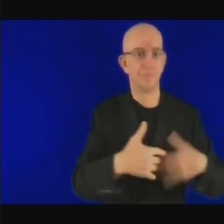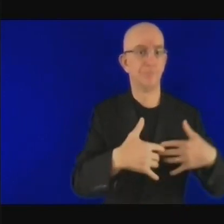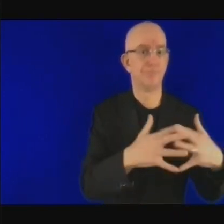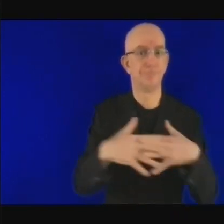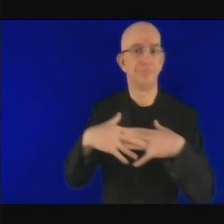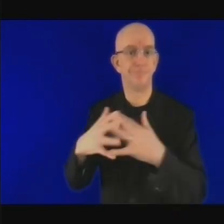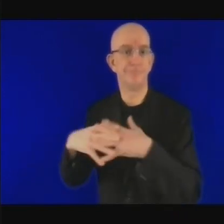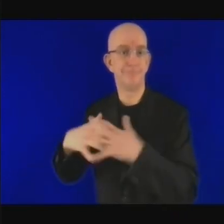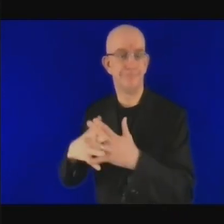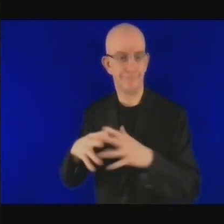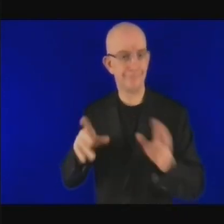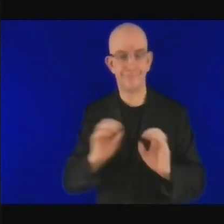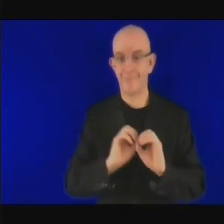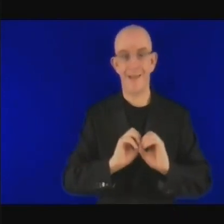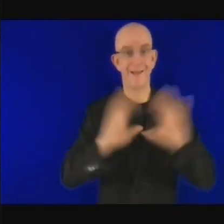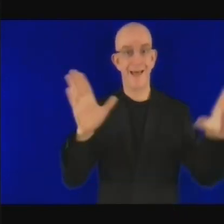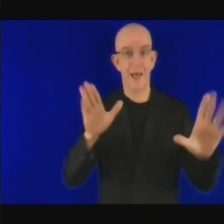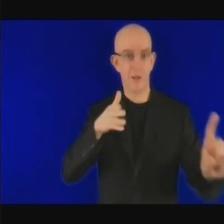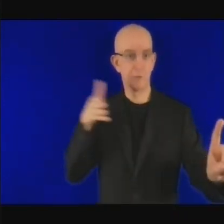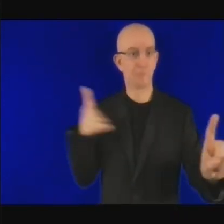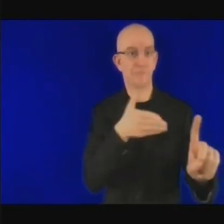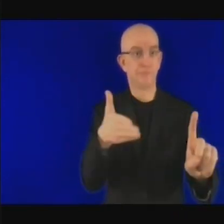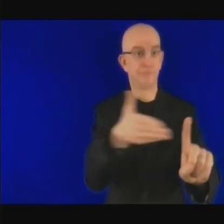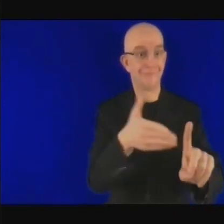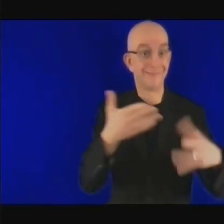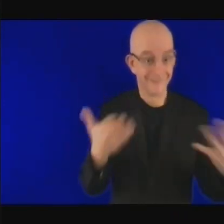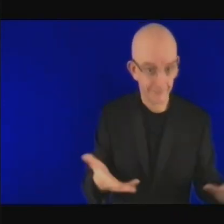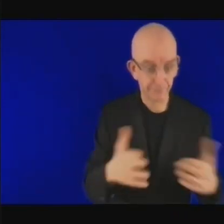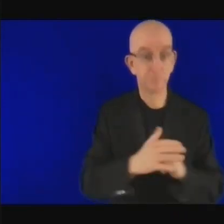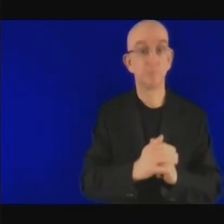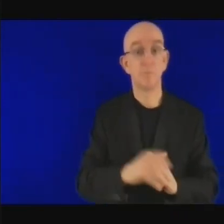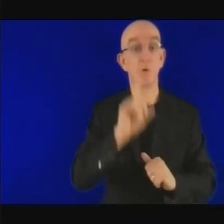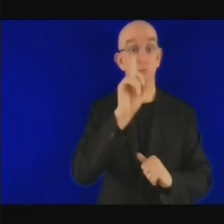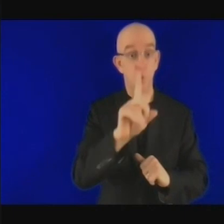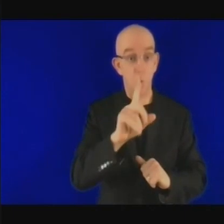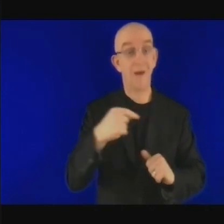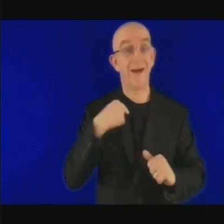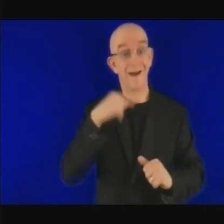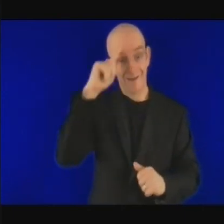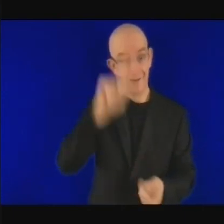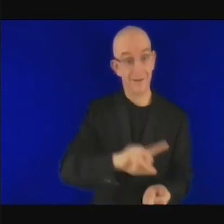pour revenir à ce que Albert a dit il a posé une question vous avez dit quelque chose de tout à fait pertinent